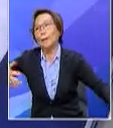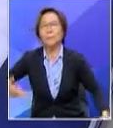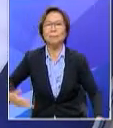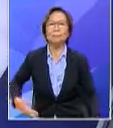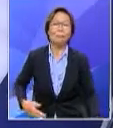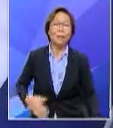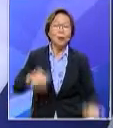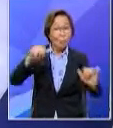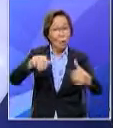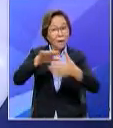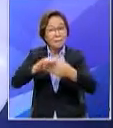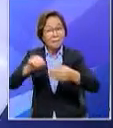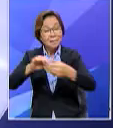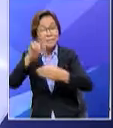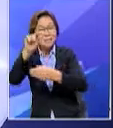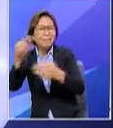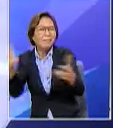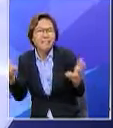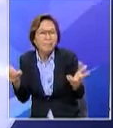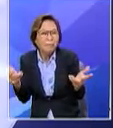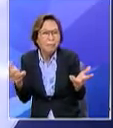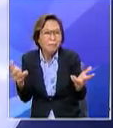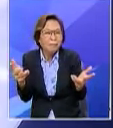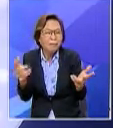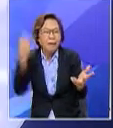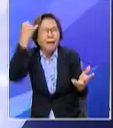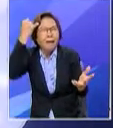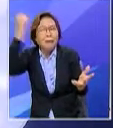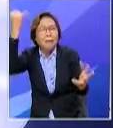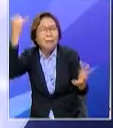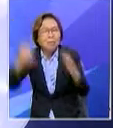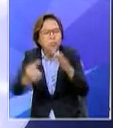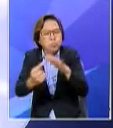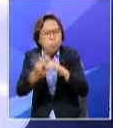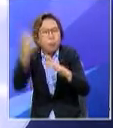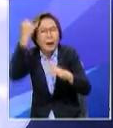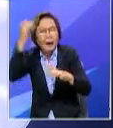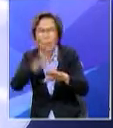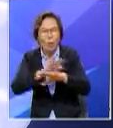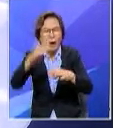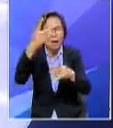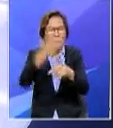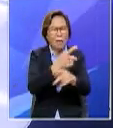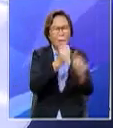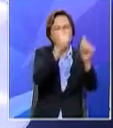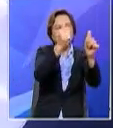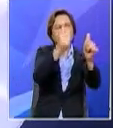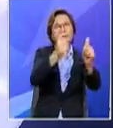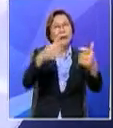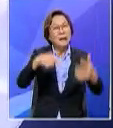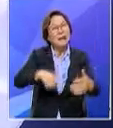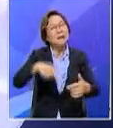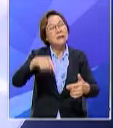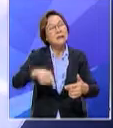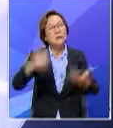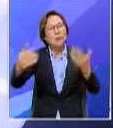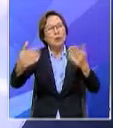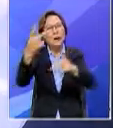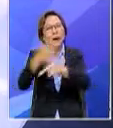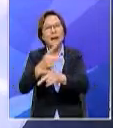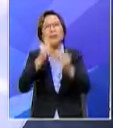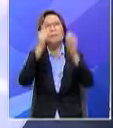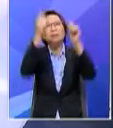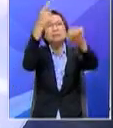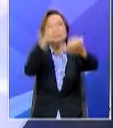jadi boleh cerita sikit macam mana lahir idea ini bukan kali pertama ada anugerah tapi ini mungkin kali